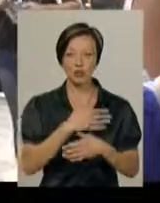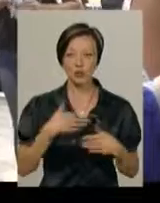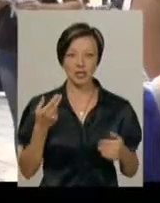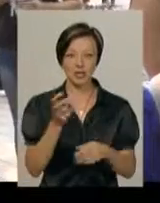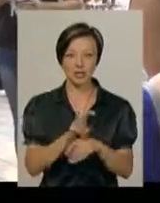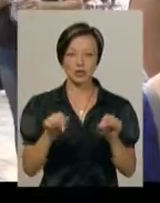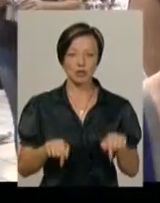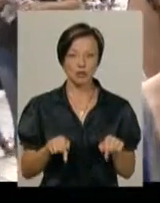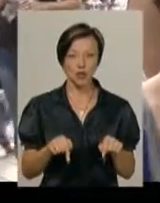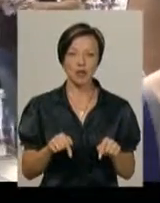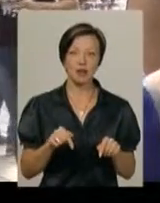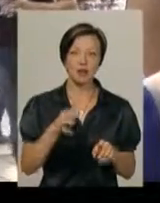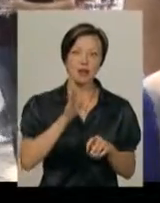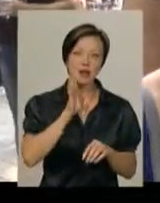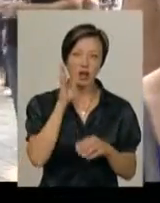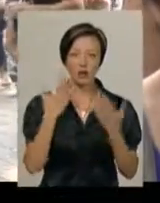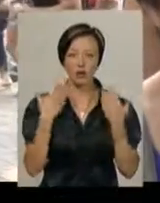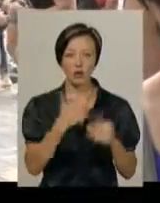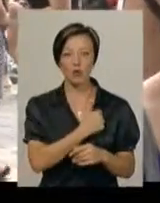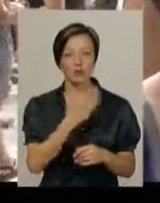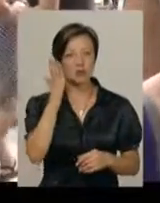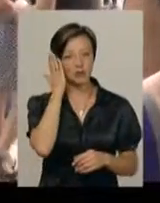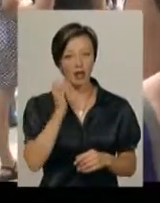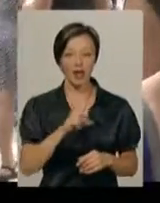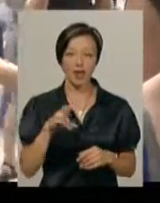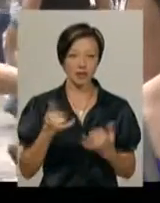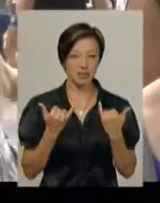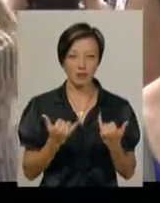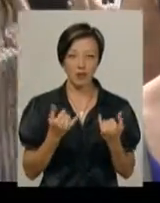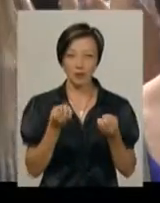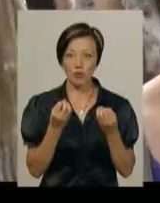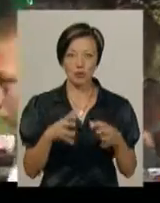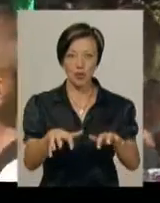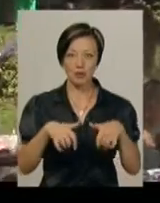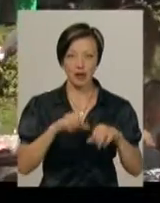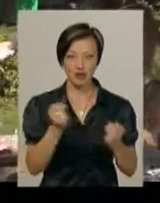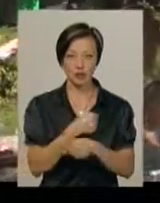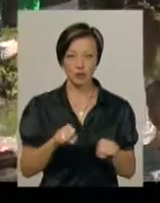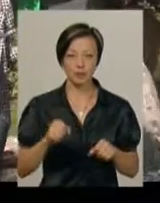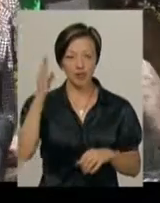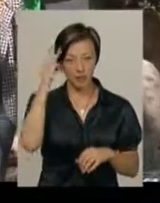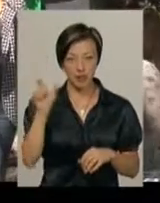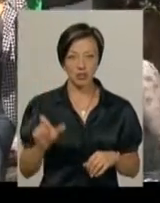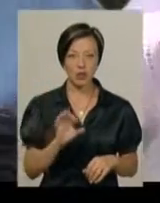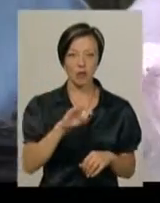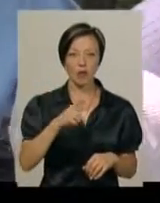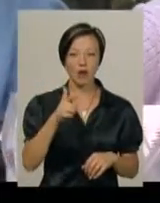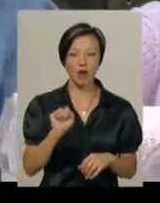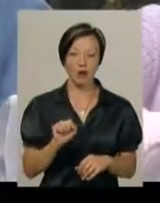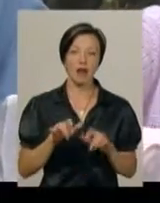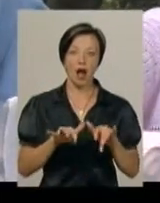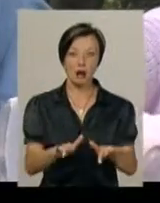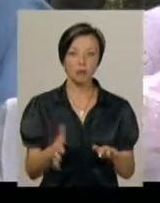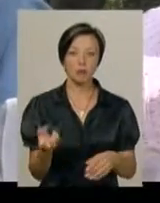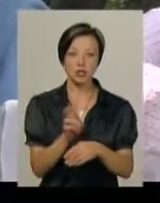йти сюди, тому що ранок, канікули, хочеться поспати, але зараз не відірвеш. Хмельничанка Ольга Свідерська на акцію «Фабрика